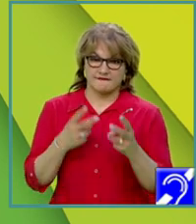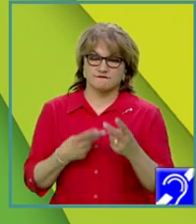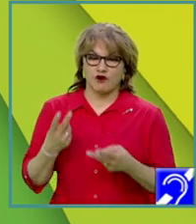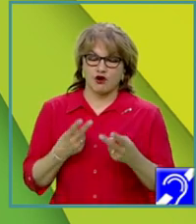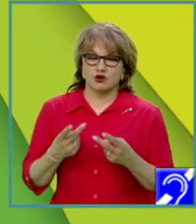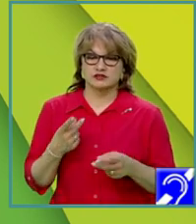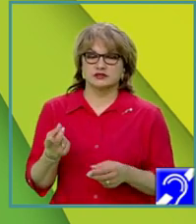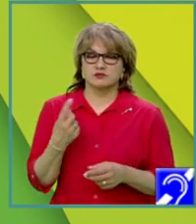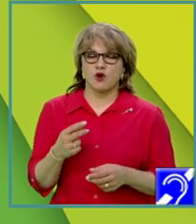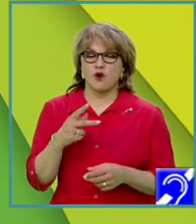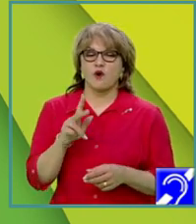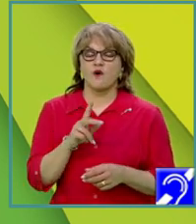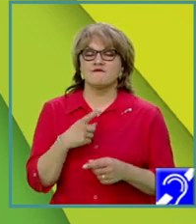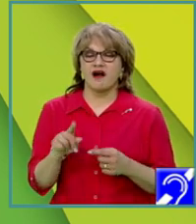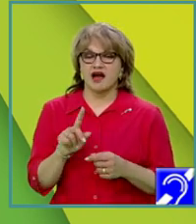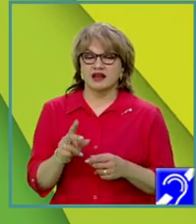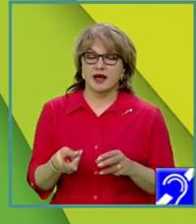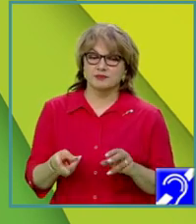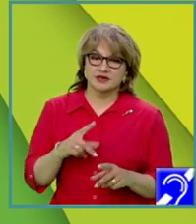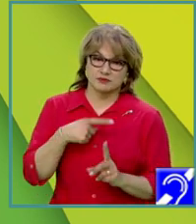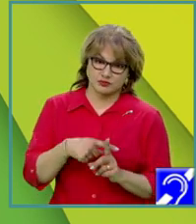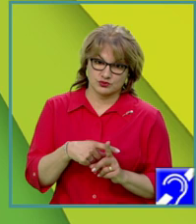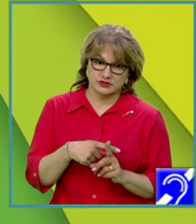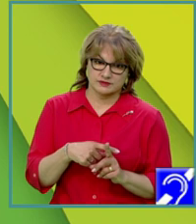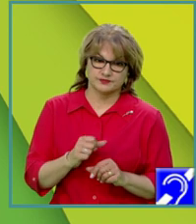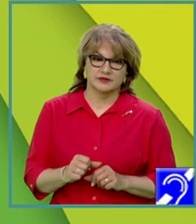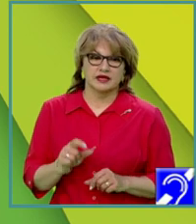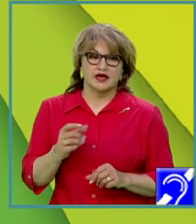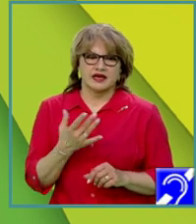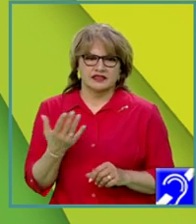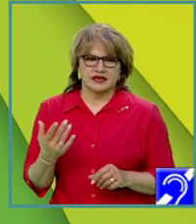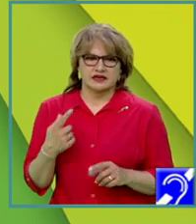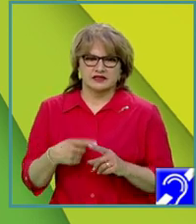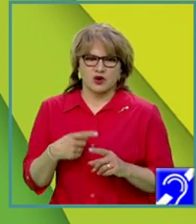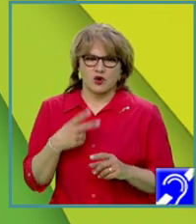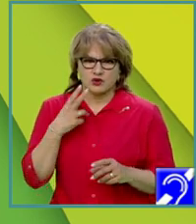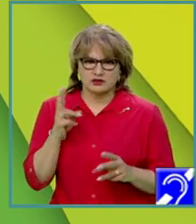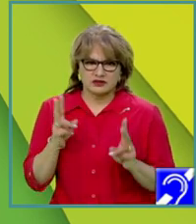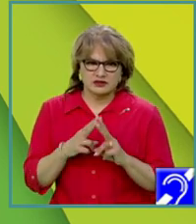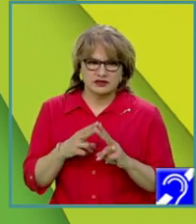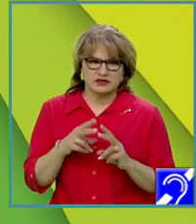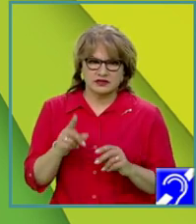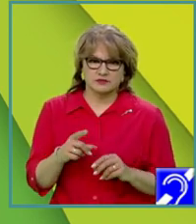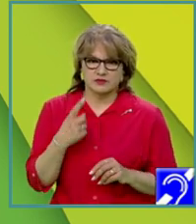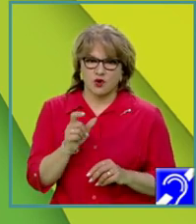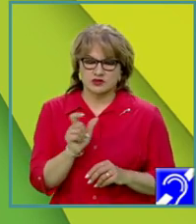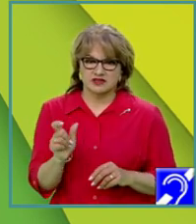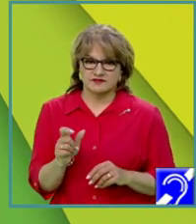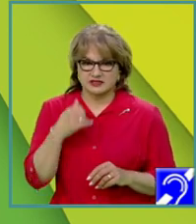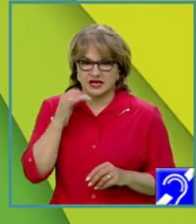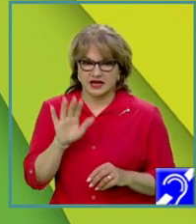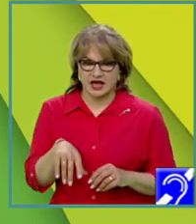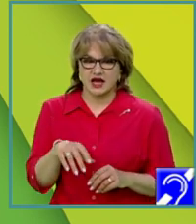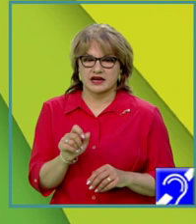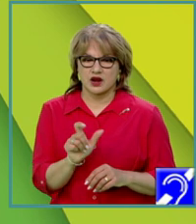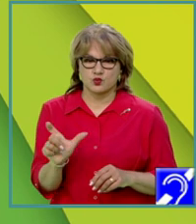am notat-o în rsqv și de câte ori întâlnim o secvență care este